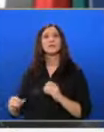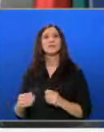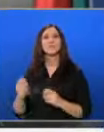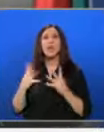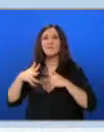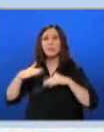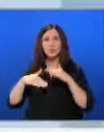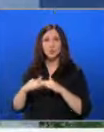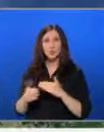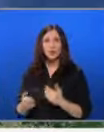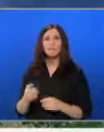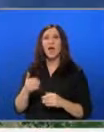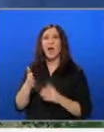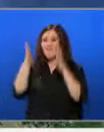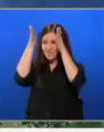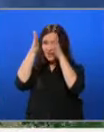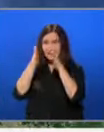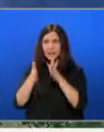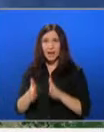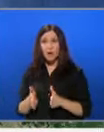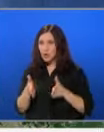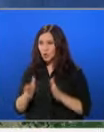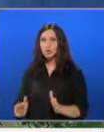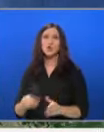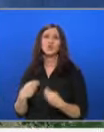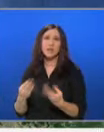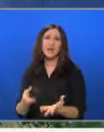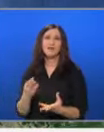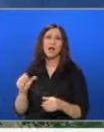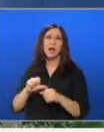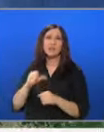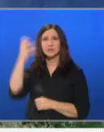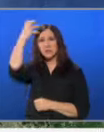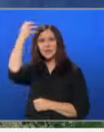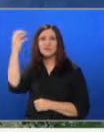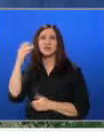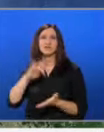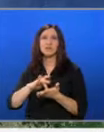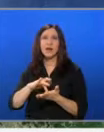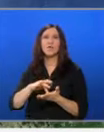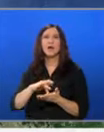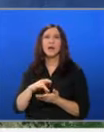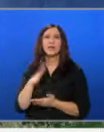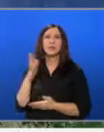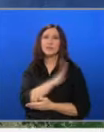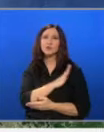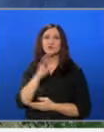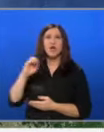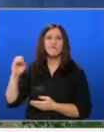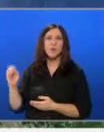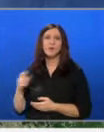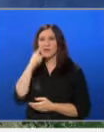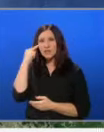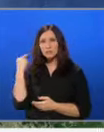от рубче до ветрино. Вертикалният газов коридор ще захранват държавите от Централна и Източна Европа с Синьо гориво от Азербайджан и с втечнен газ от